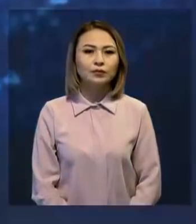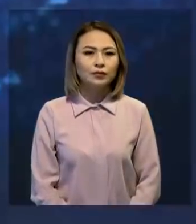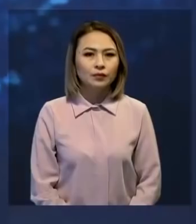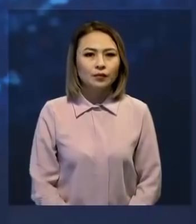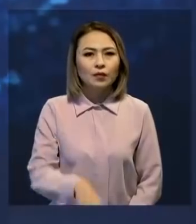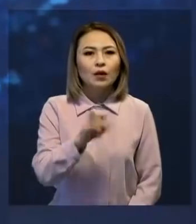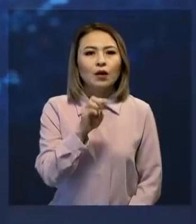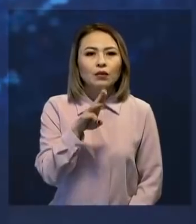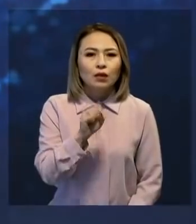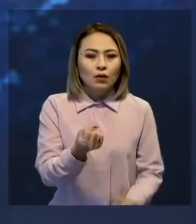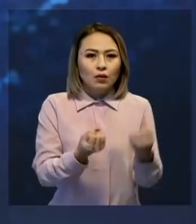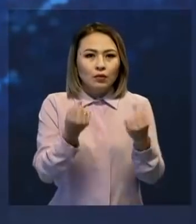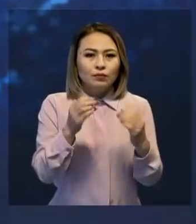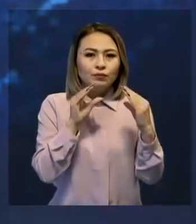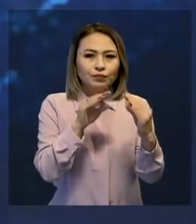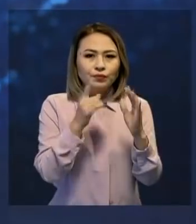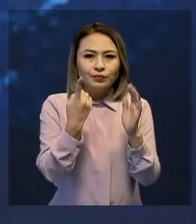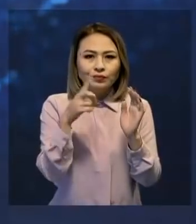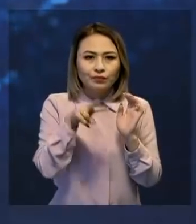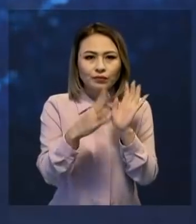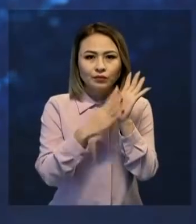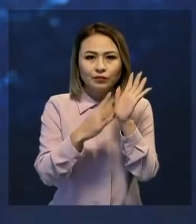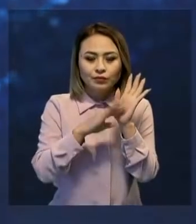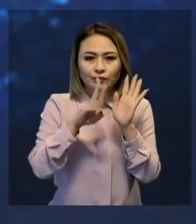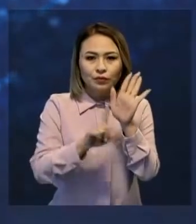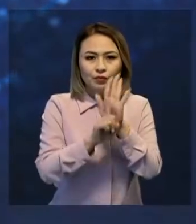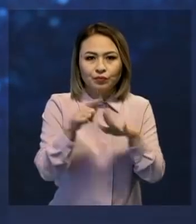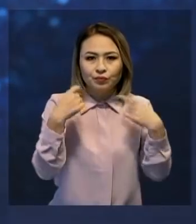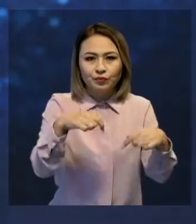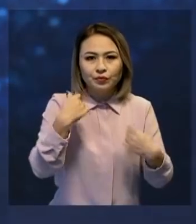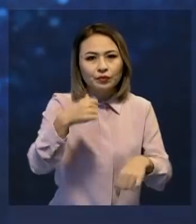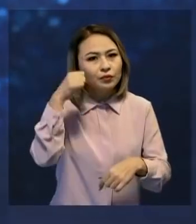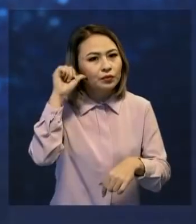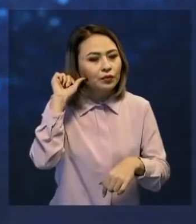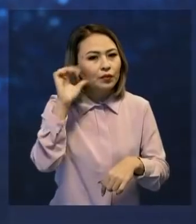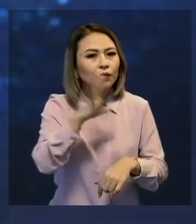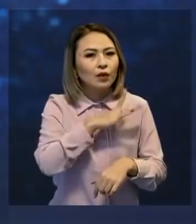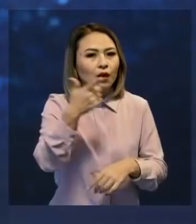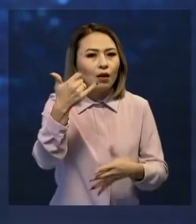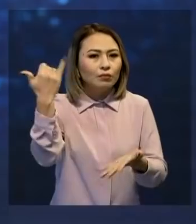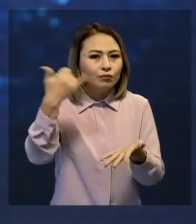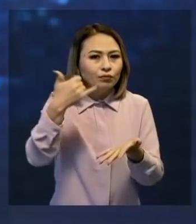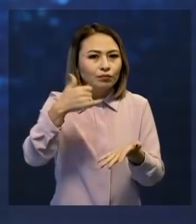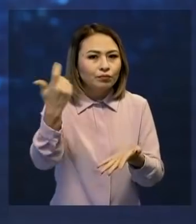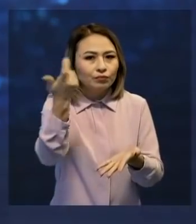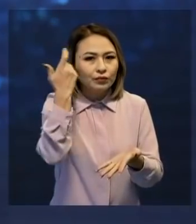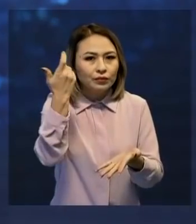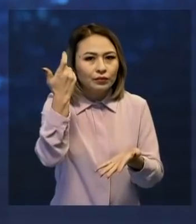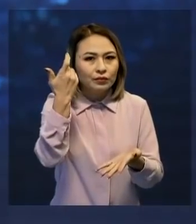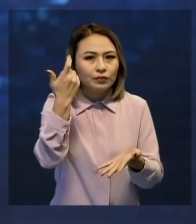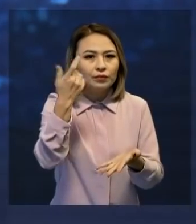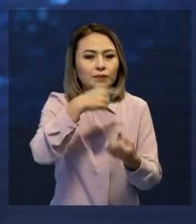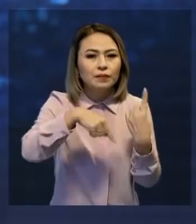Ақтауда көлік литрінің ғаз литрі 90 тенгеден сатылабасады. Кеше ғаз күйі бекеттерінің